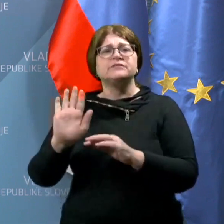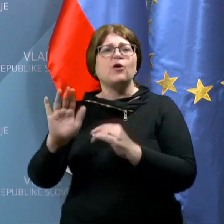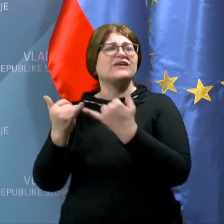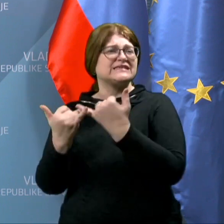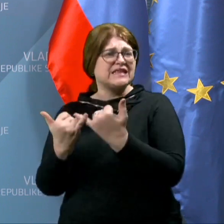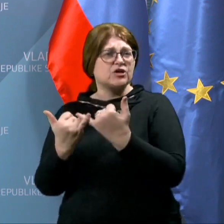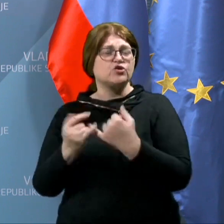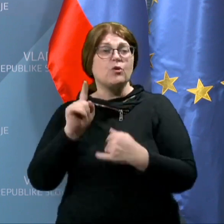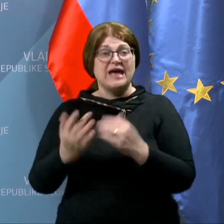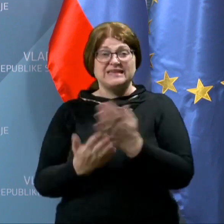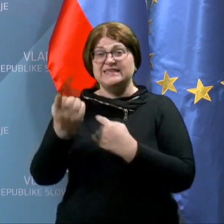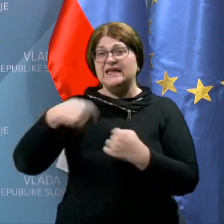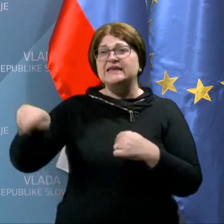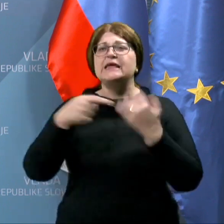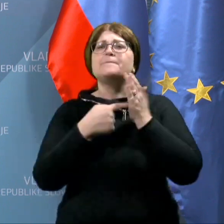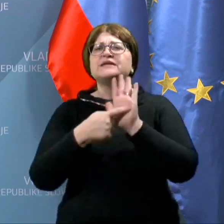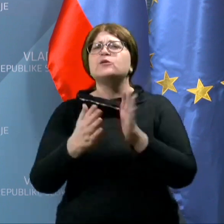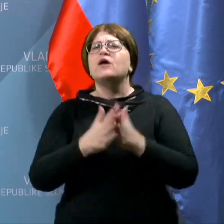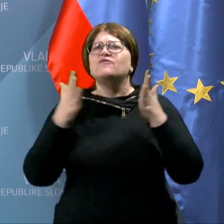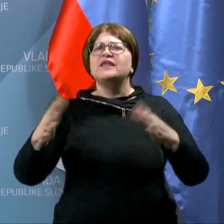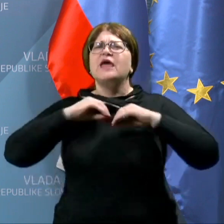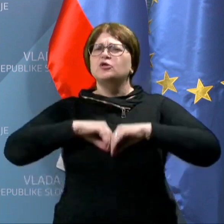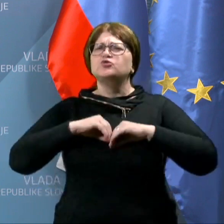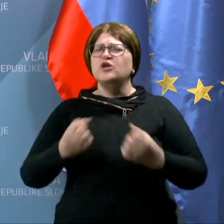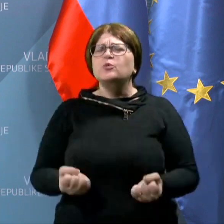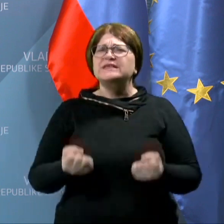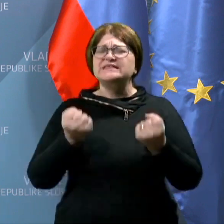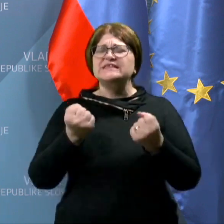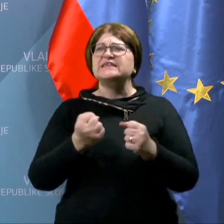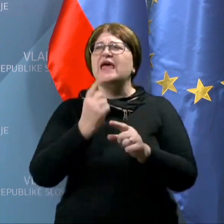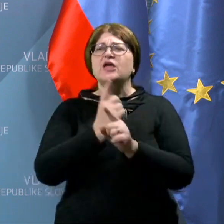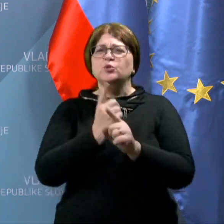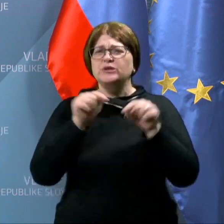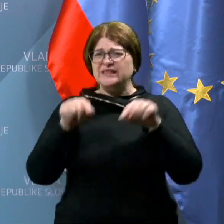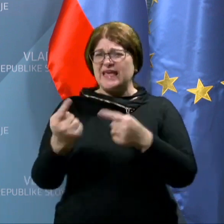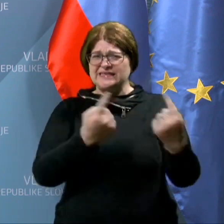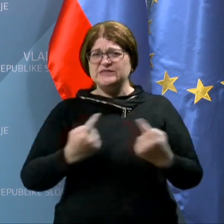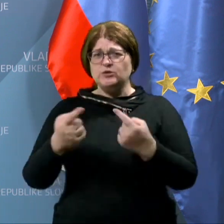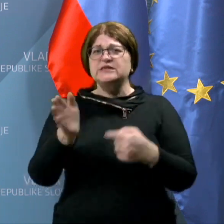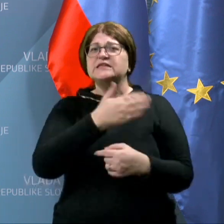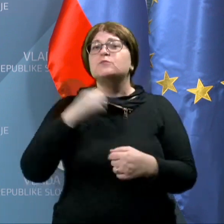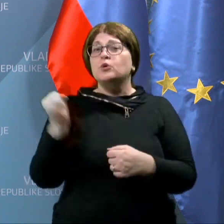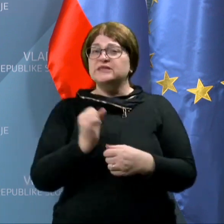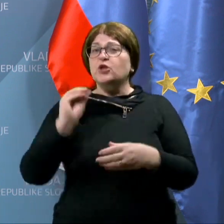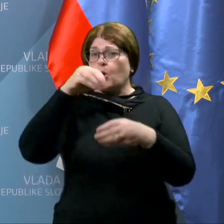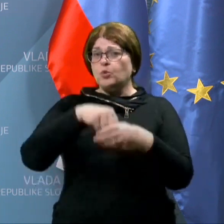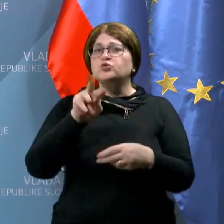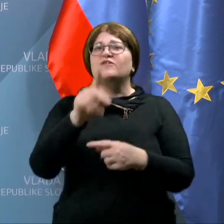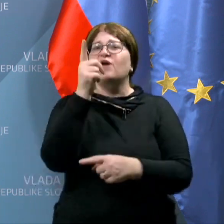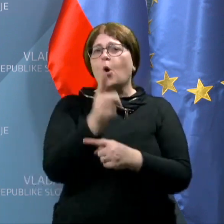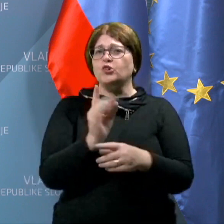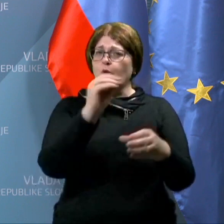kar seveda za njih predstavlja velike doševne stiske. Tudi te situacije smo zato vključili v odlok.